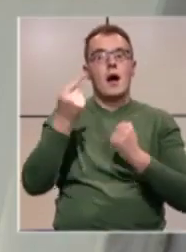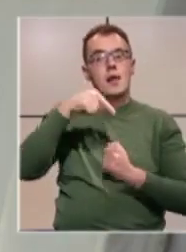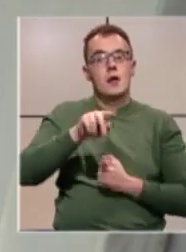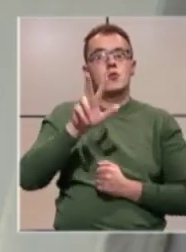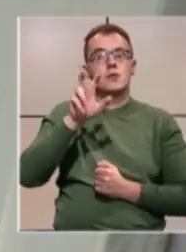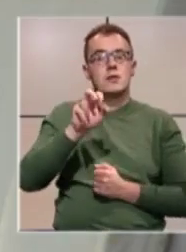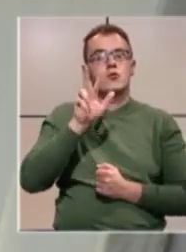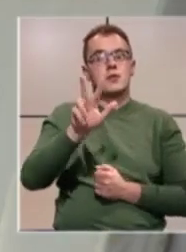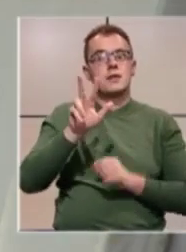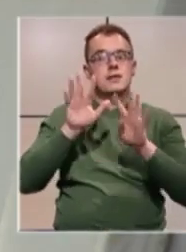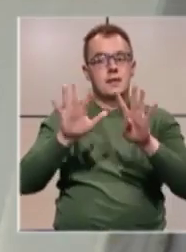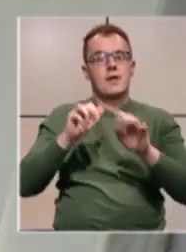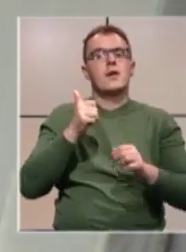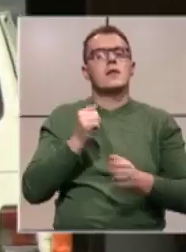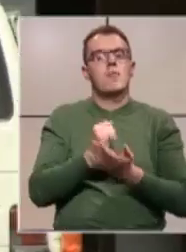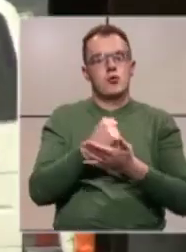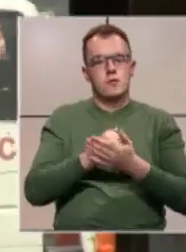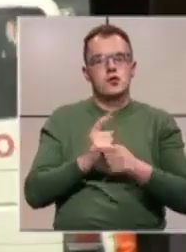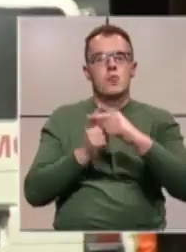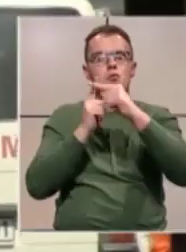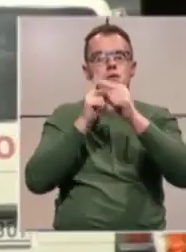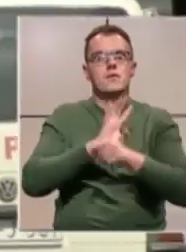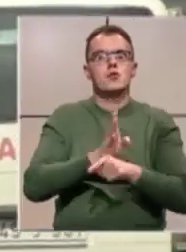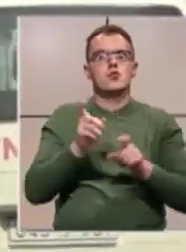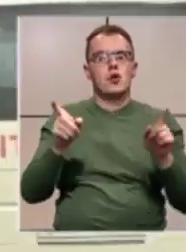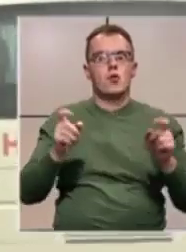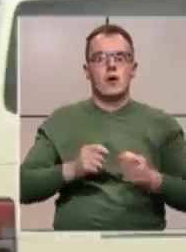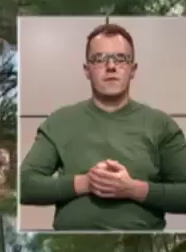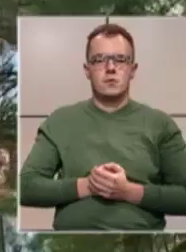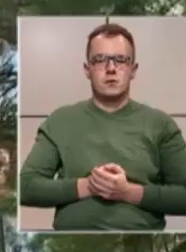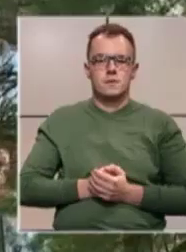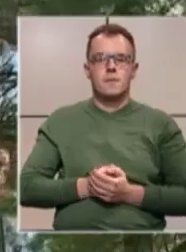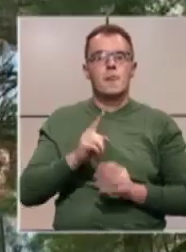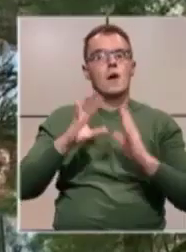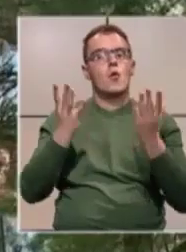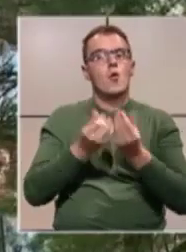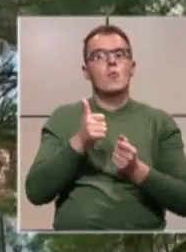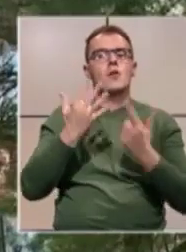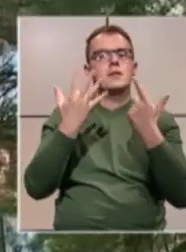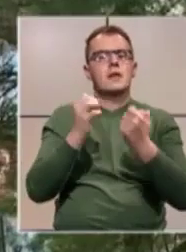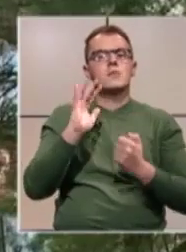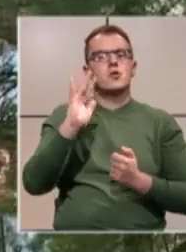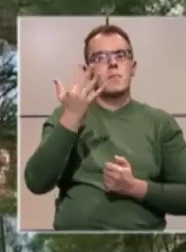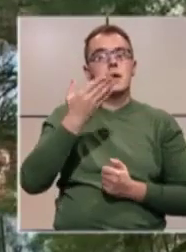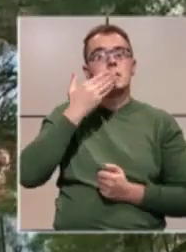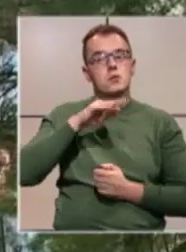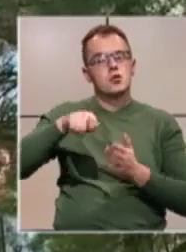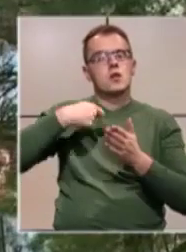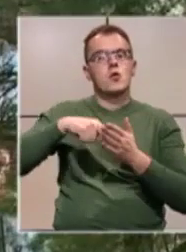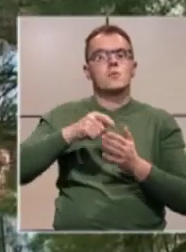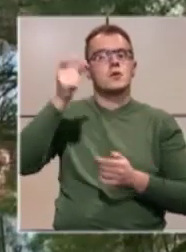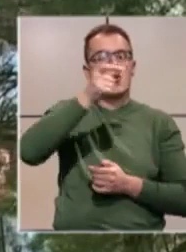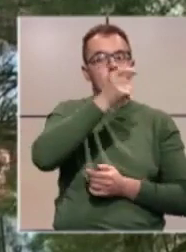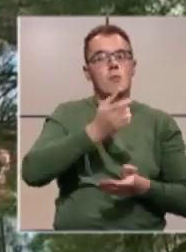.339 je potvrđenih pozitivnih slučajeva na koronavirus. Ukupno je 715 uspješno uporavljenih